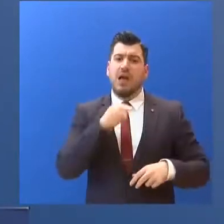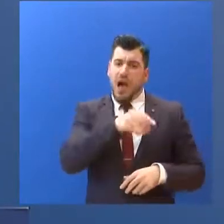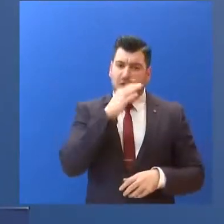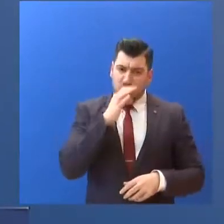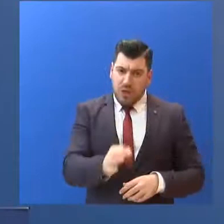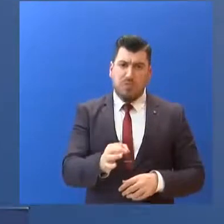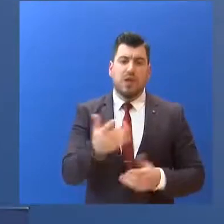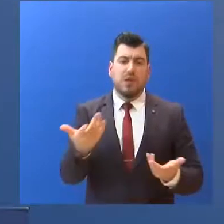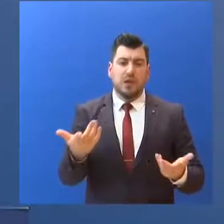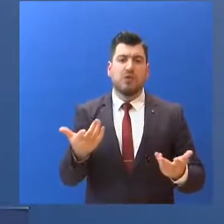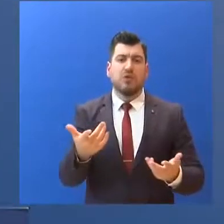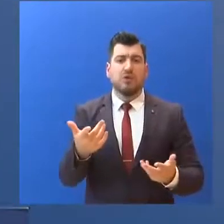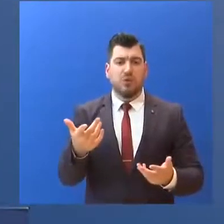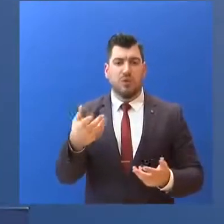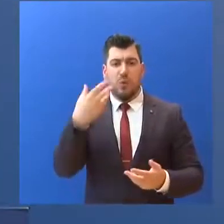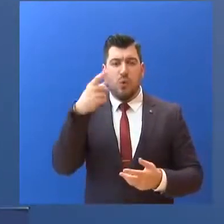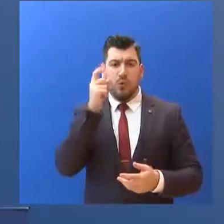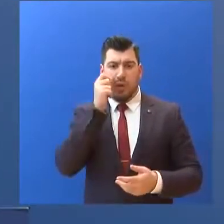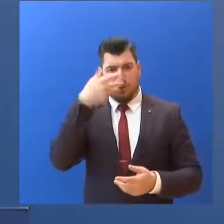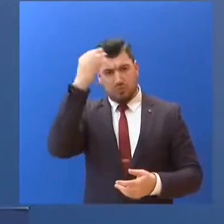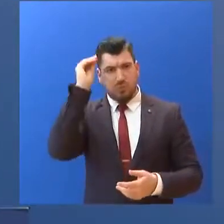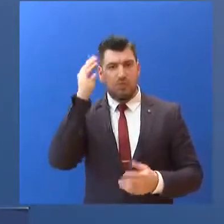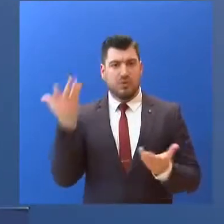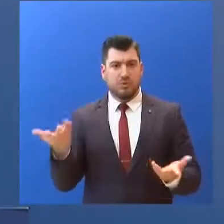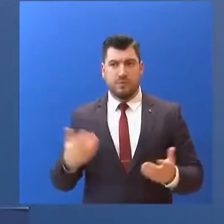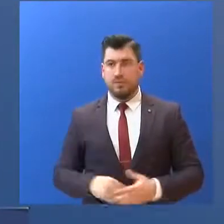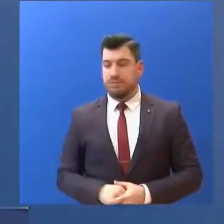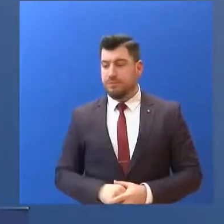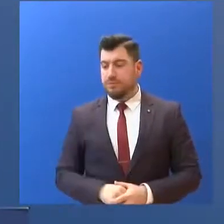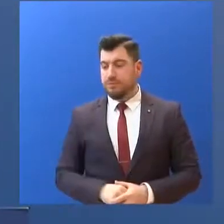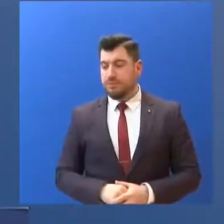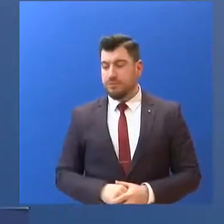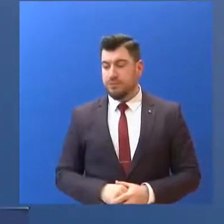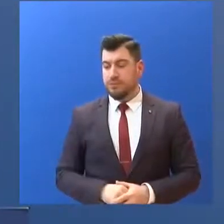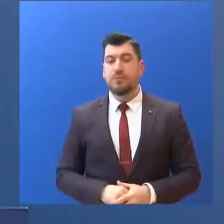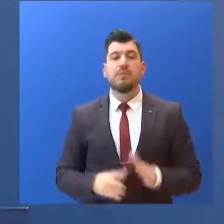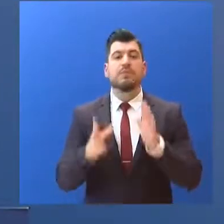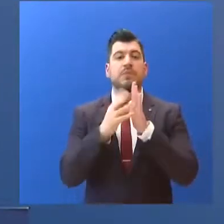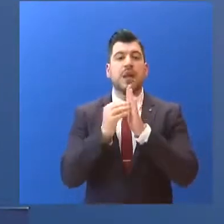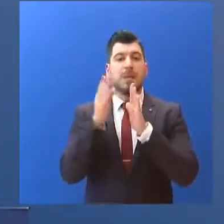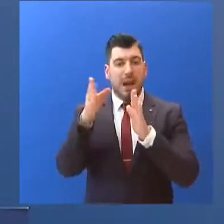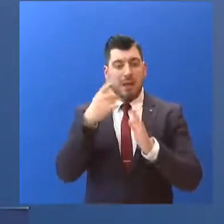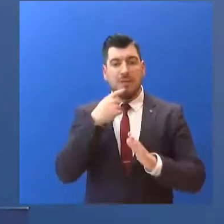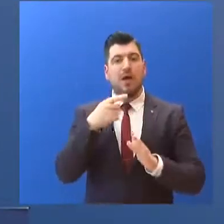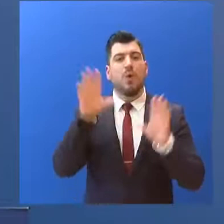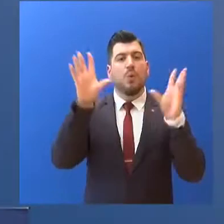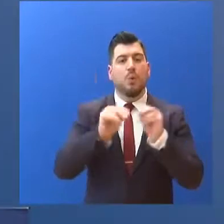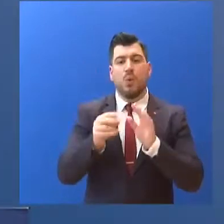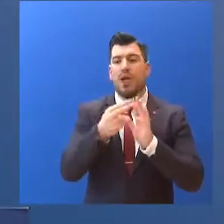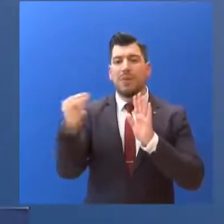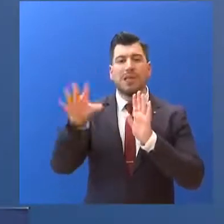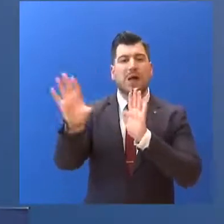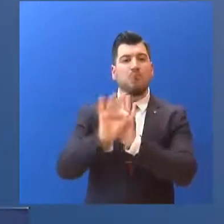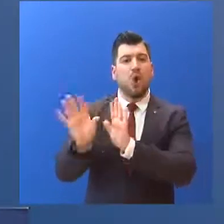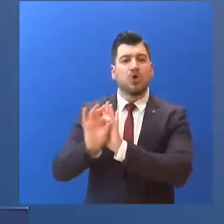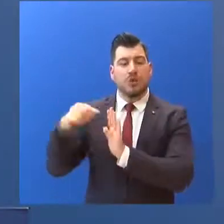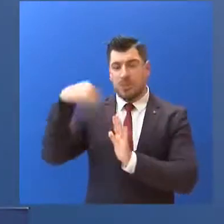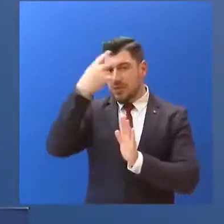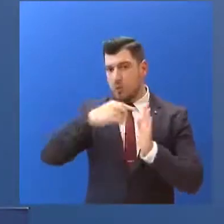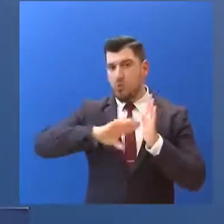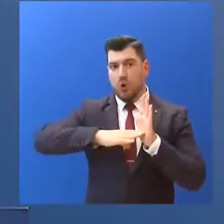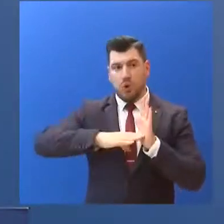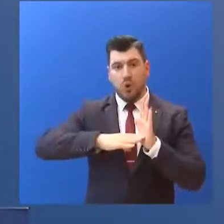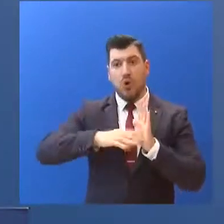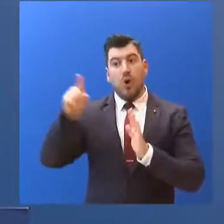αρχηγός εξωματικής αντιπολίτευσης. Παράδειγμα, στα θέματα που έχουν να κάνουν... με τις προσλήψεις προσωπικού. Όταν μιλάει ο